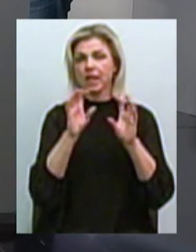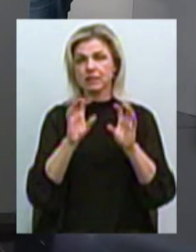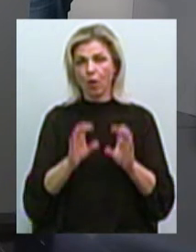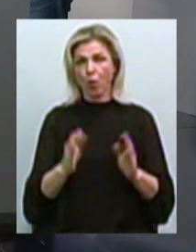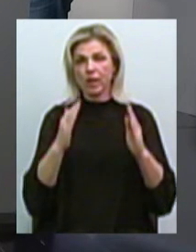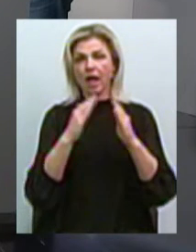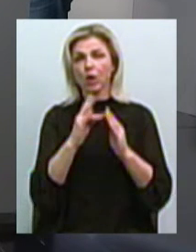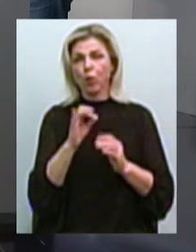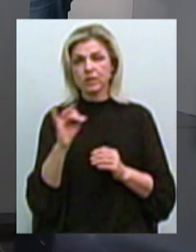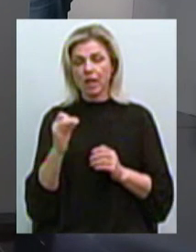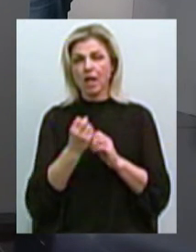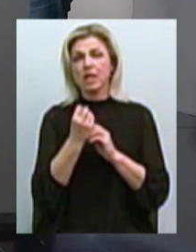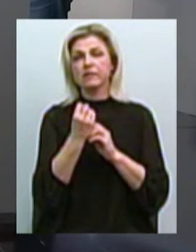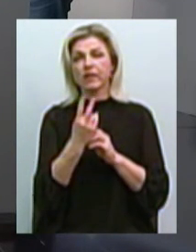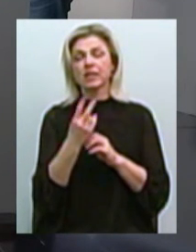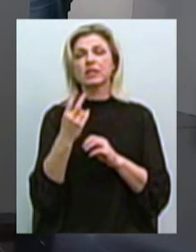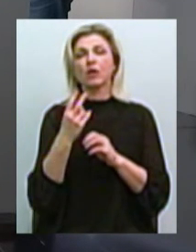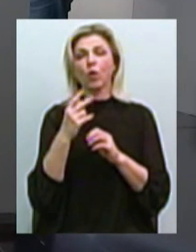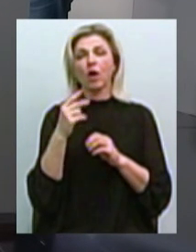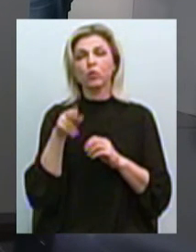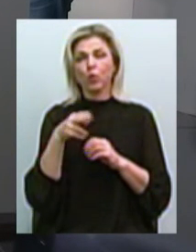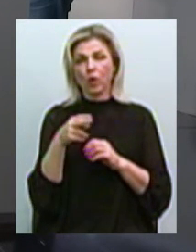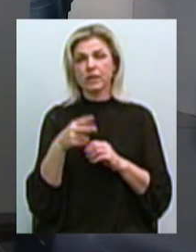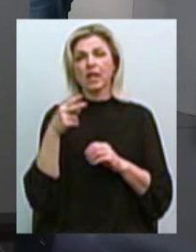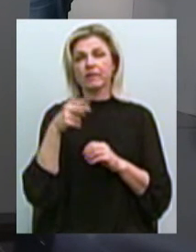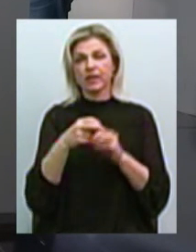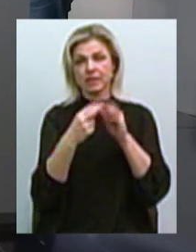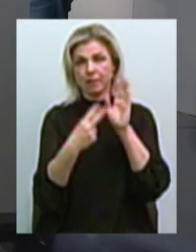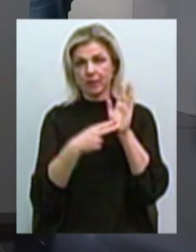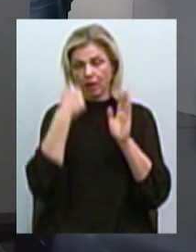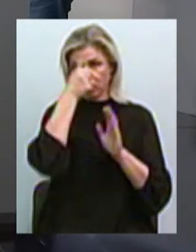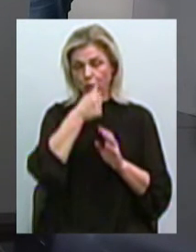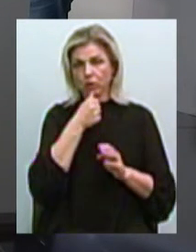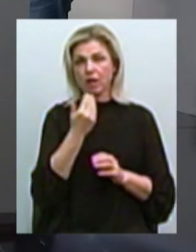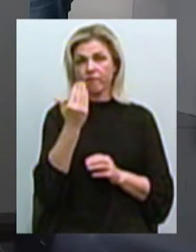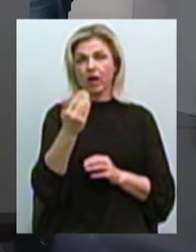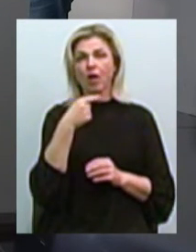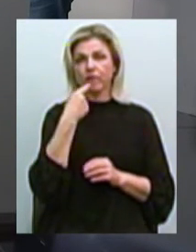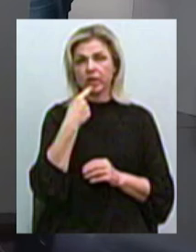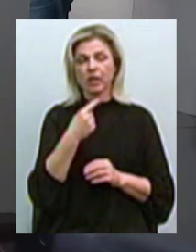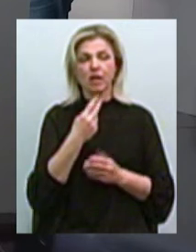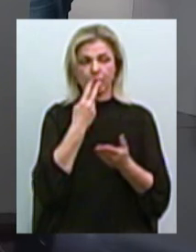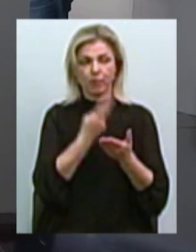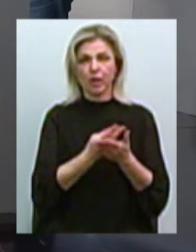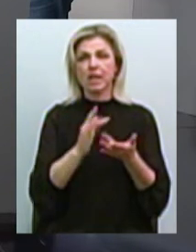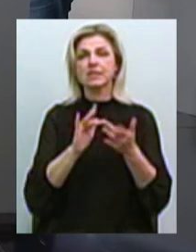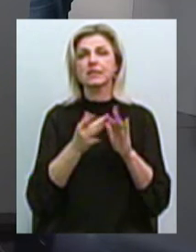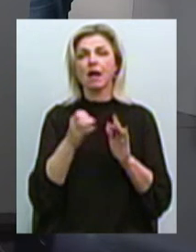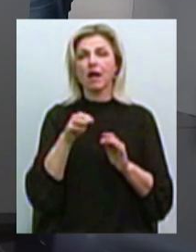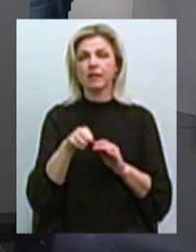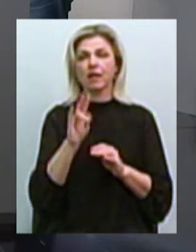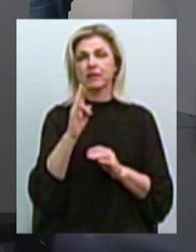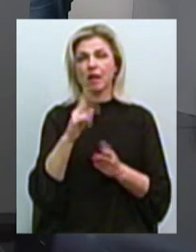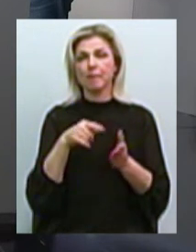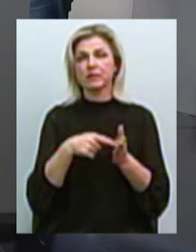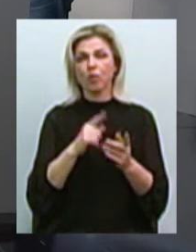грудня 2017 року, тобто майже два роки тому, ви говорили, цитуємо, за матеріалами сайту Миколаївської